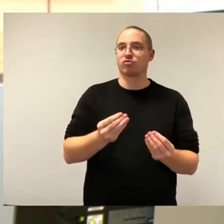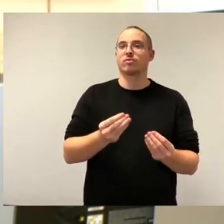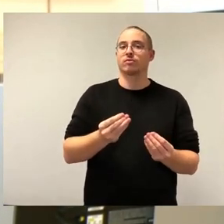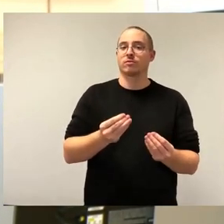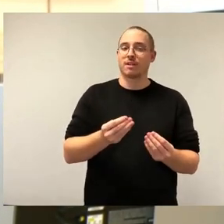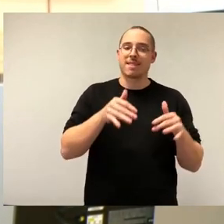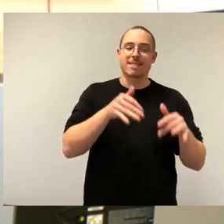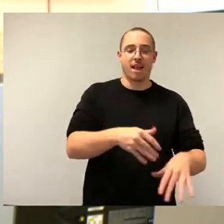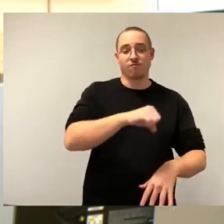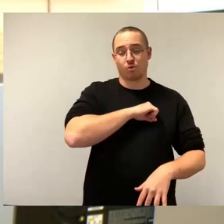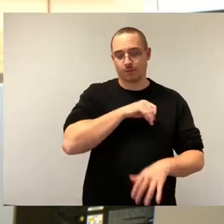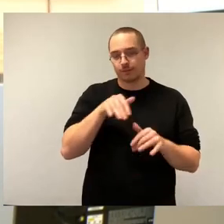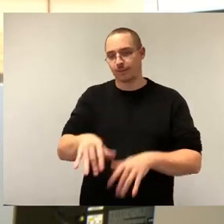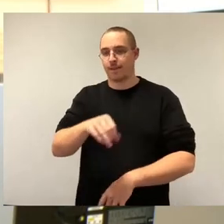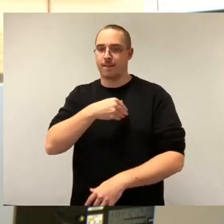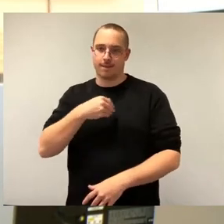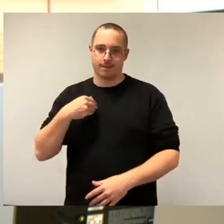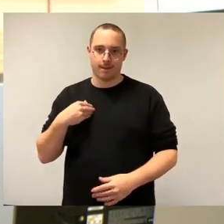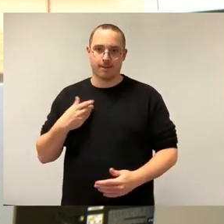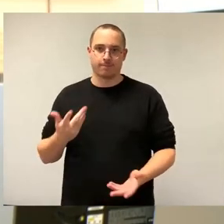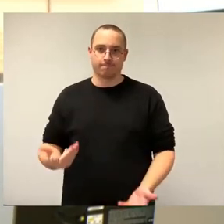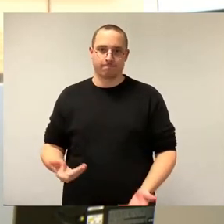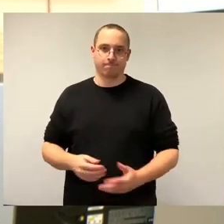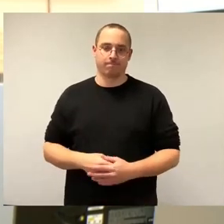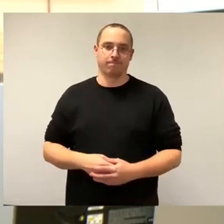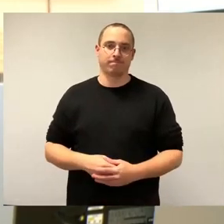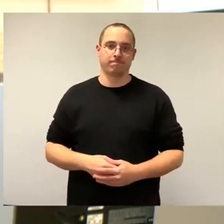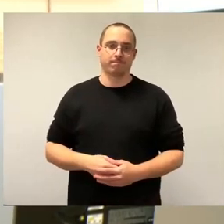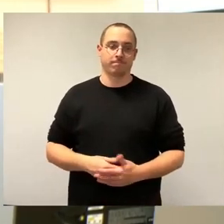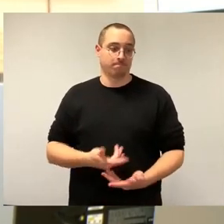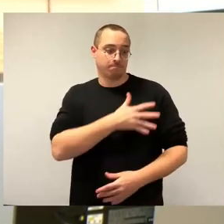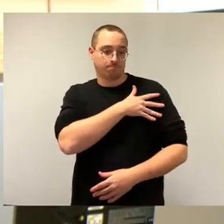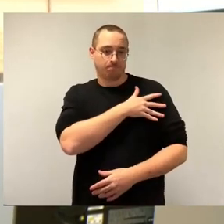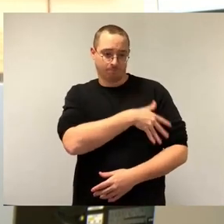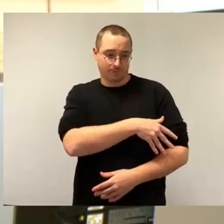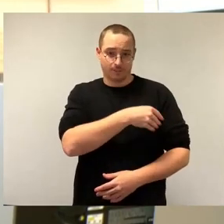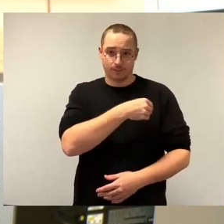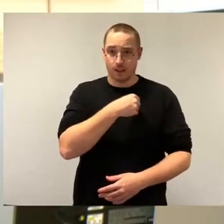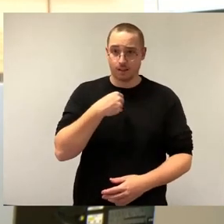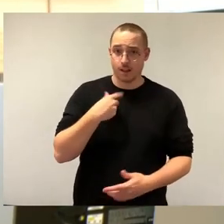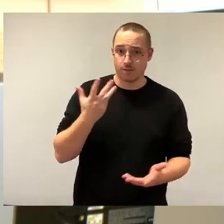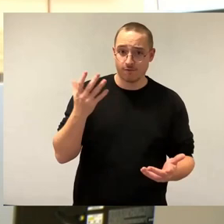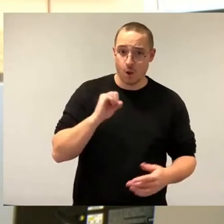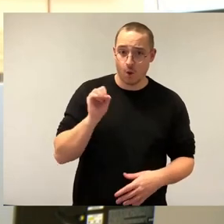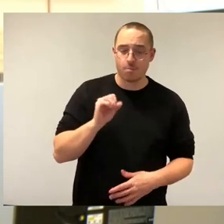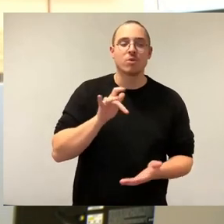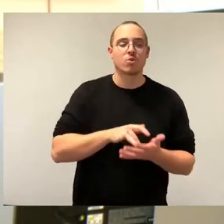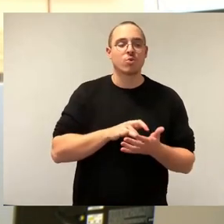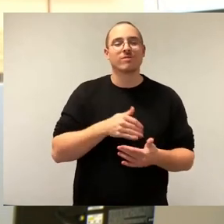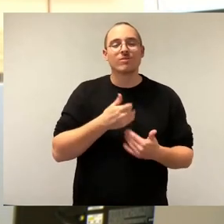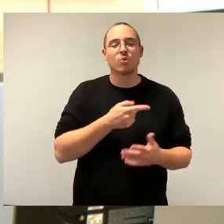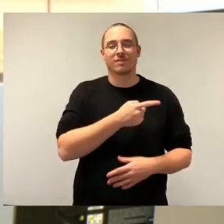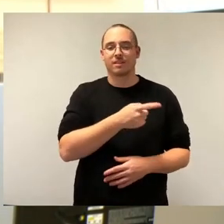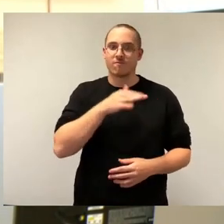Fluch ist der Mietspiegel, weil er das häufigste Instrument ist für Mieterhöhungen. VermieterInnen können den